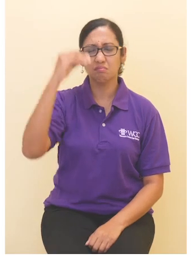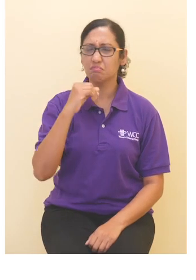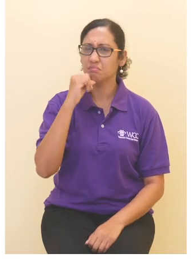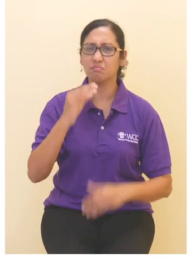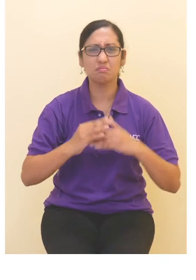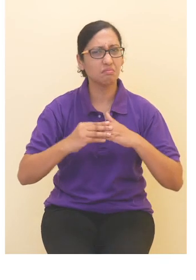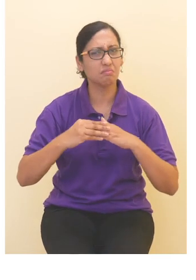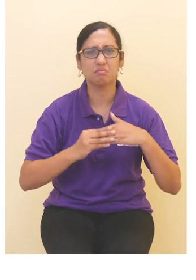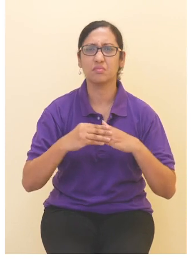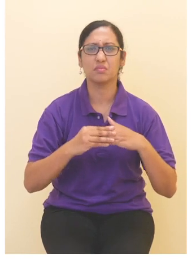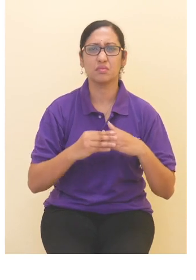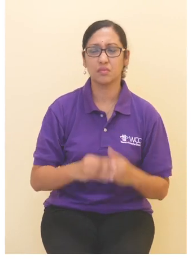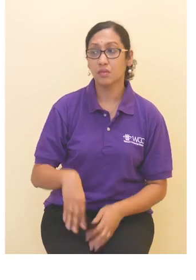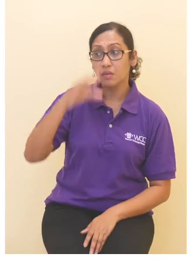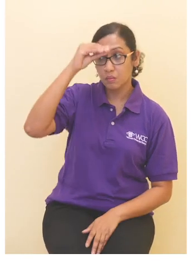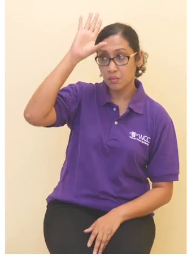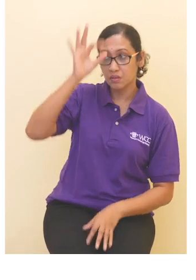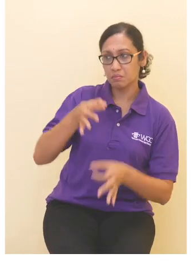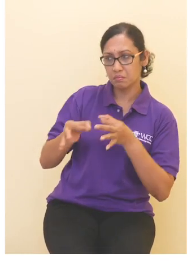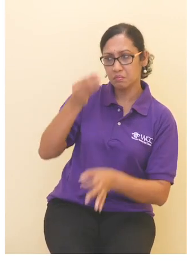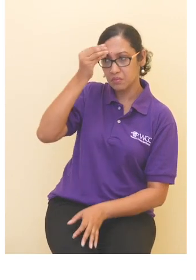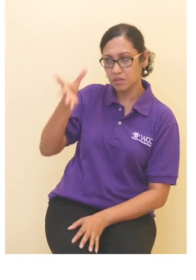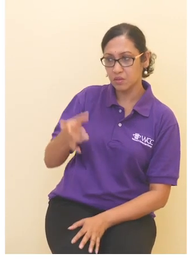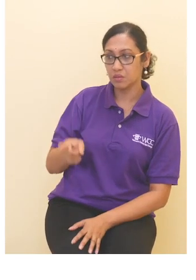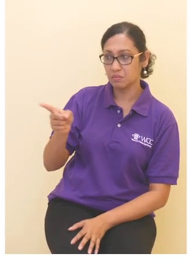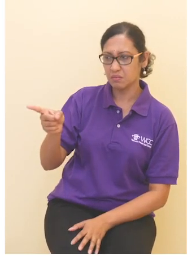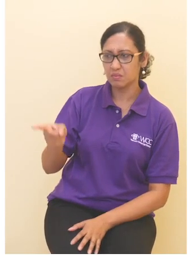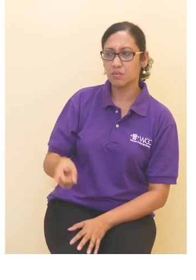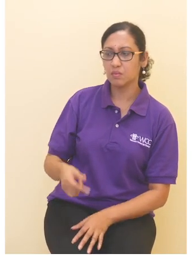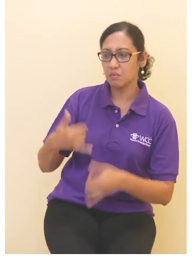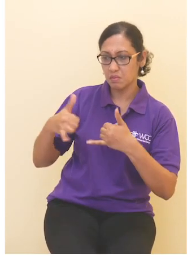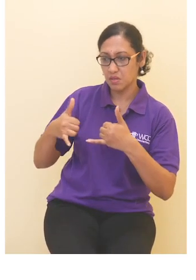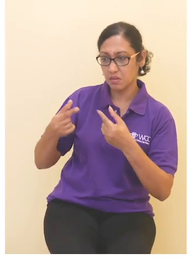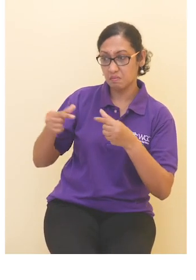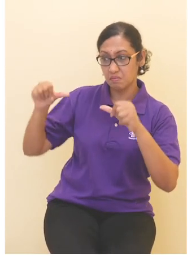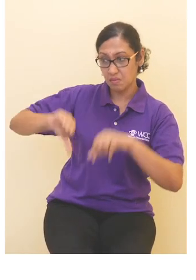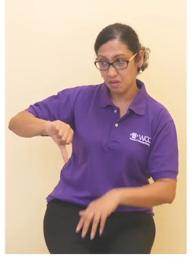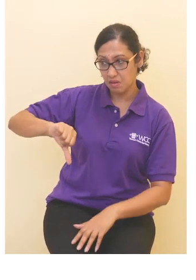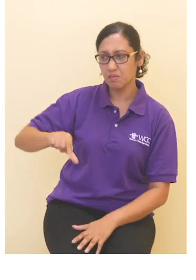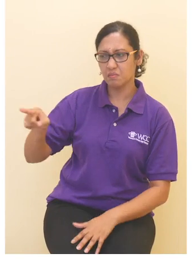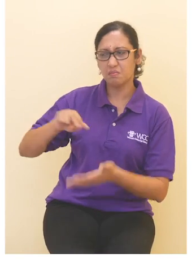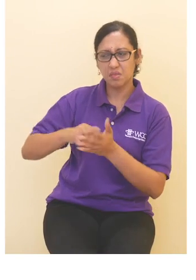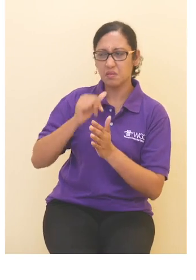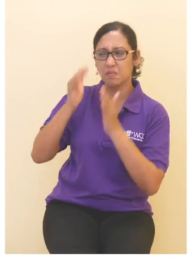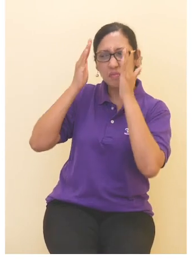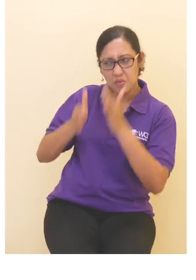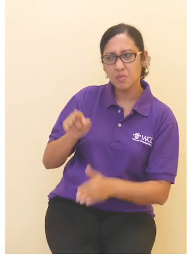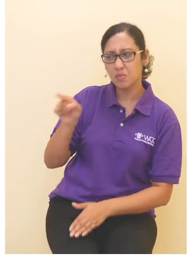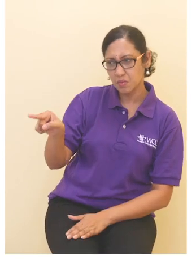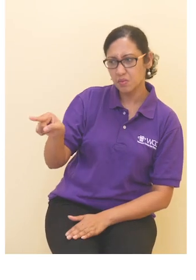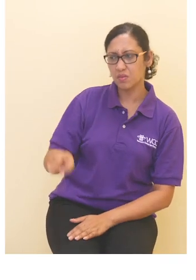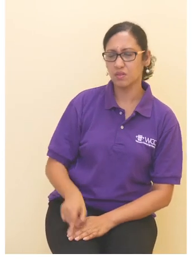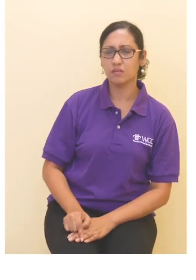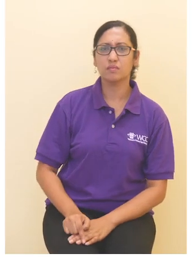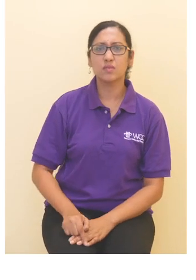Yusri berasa tidak selesa. Hakim berkata, Kau akan kalah game tu kalau kau tak fokus.